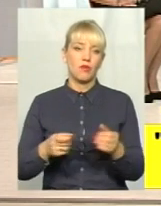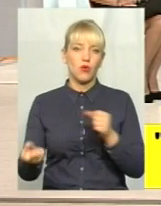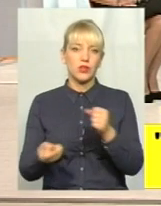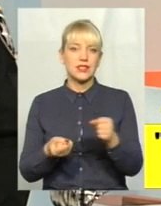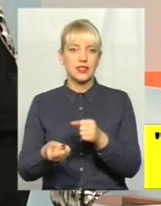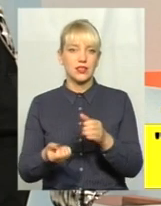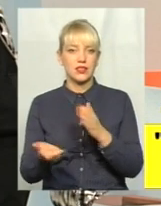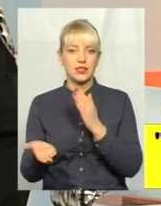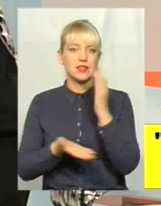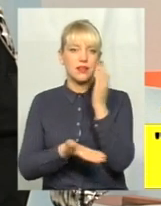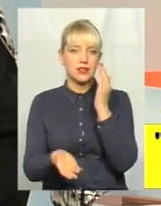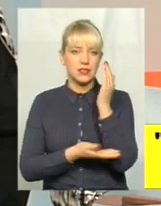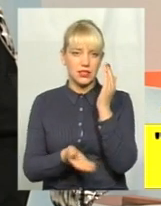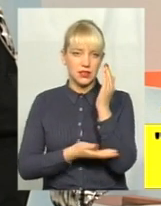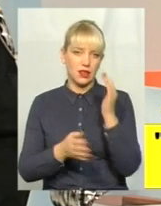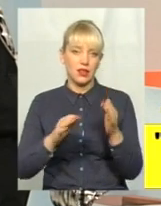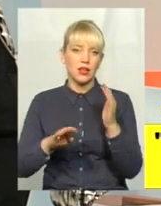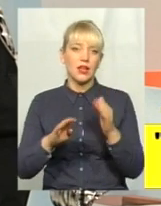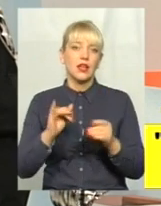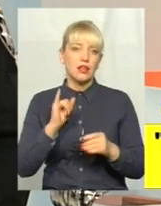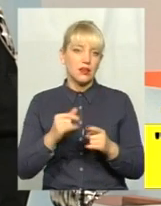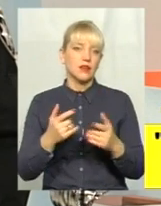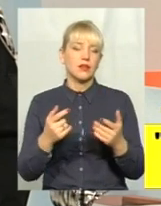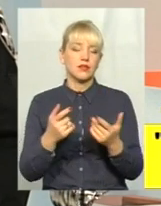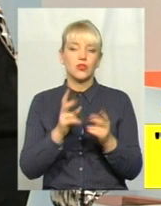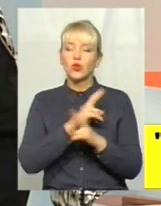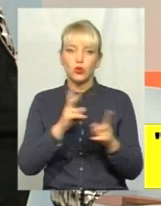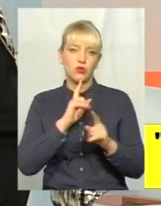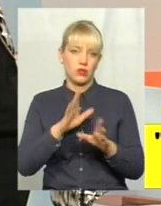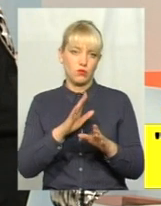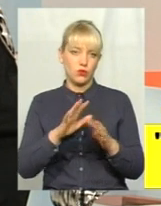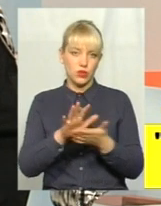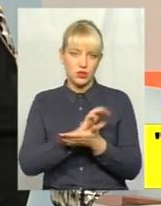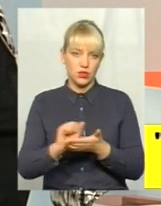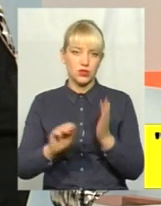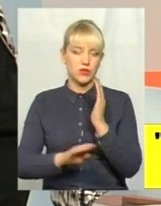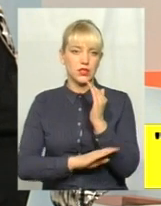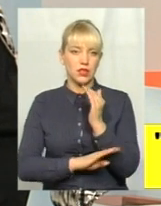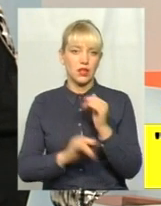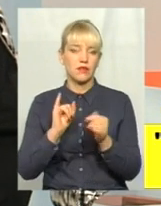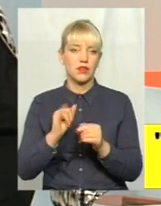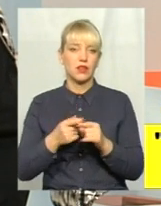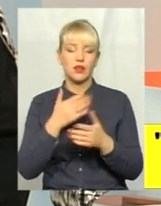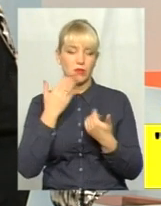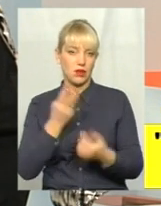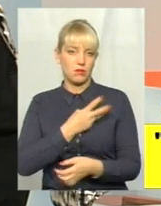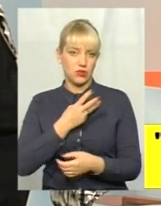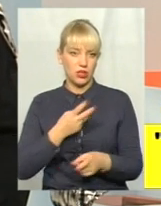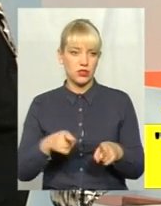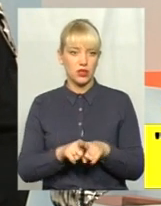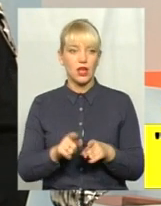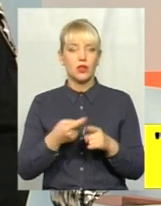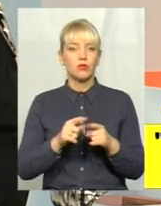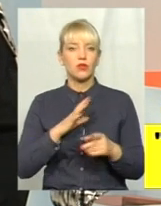парки. Звичайно, що ніхто парки різати не буде. І зносити будівлі також, я думаю, немає бажаючих. То була